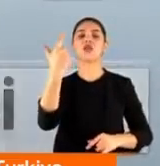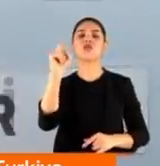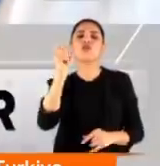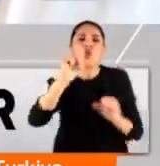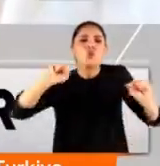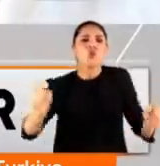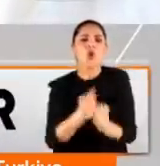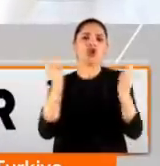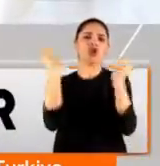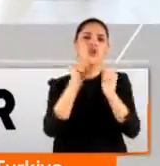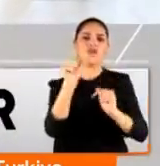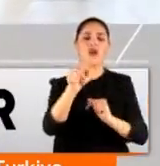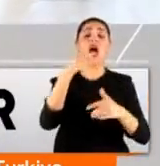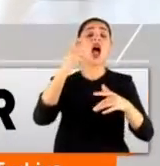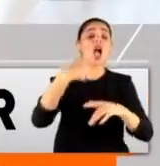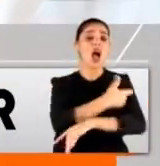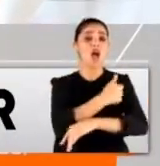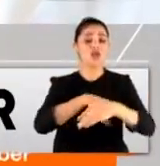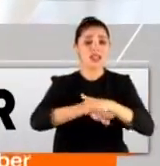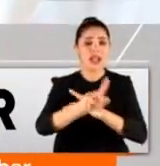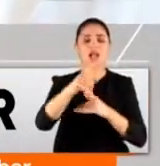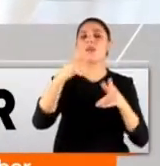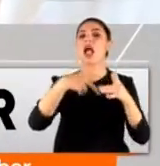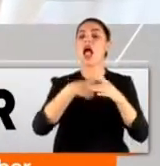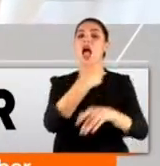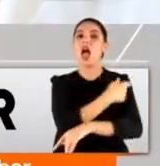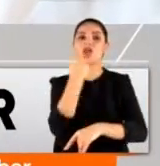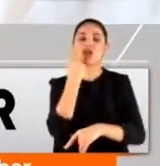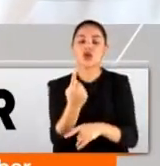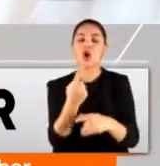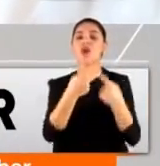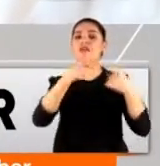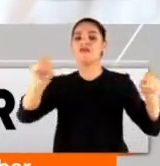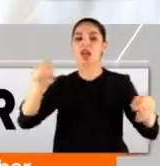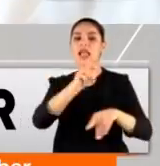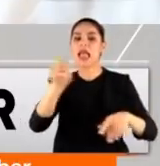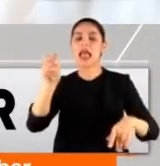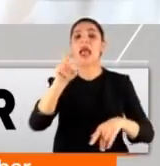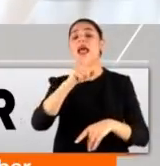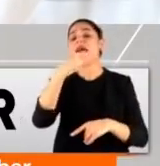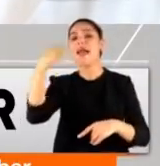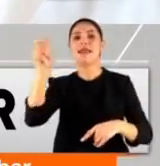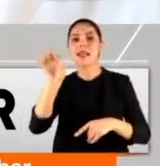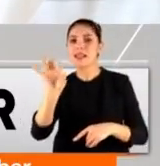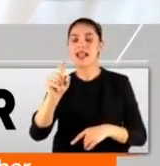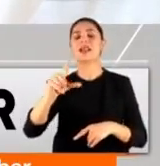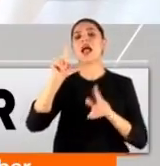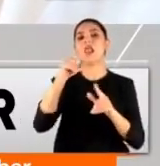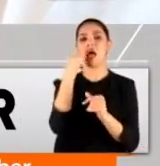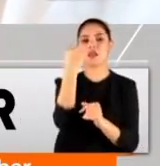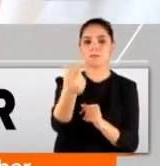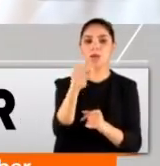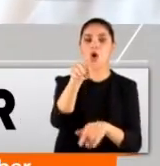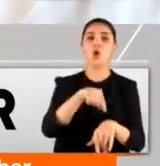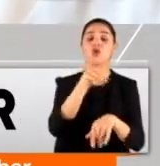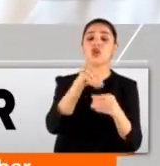.1. Aşı muhafazası aşının türüne göre değişir. Biontech Pfizer aşısının eksi 80, eksi 70 ihtiyacı olduğu söylendi. Onun